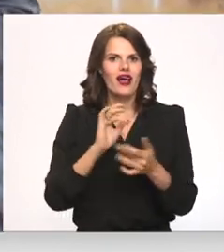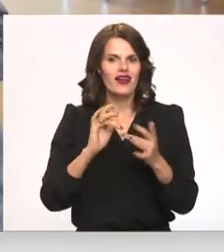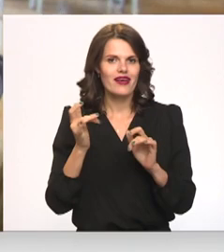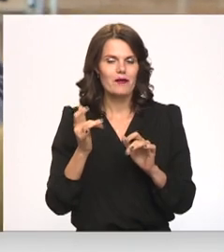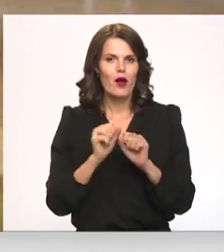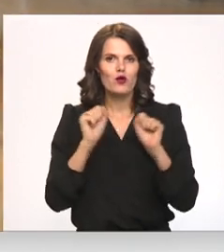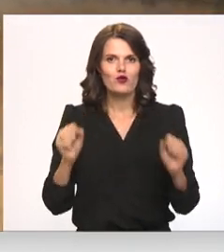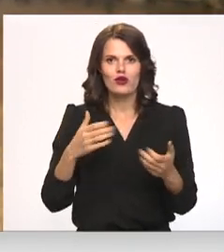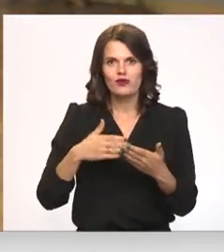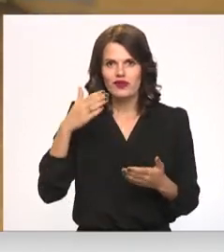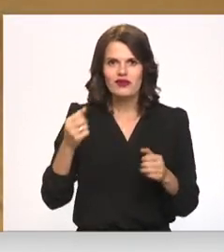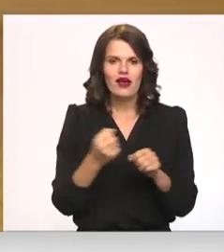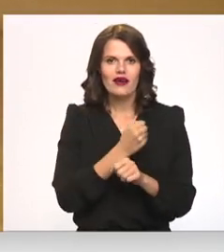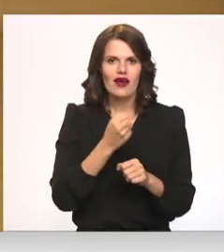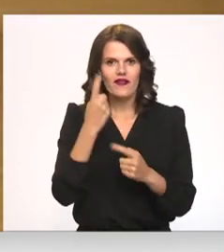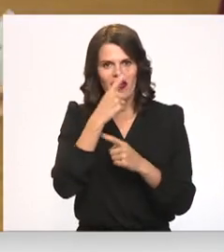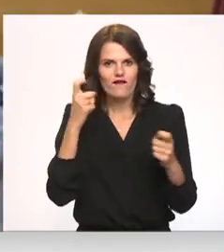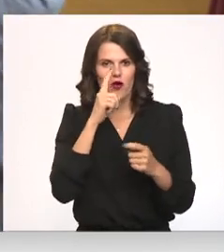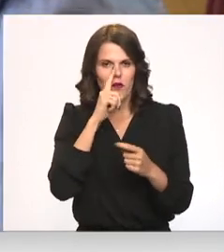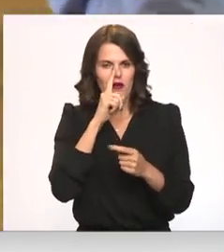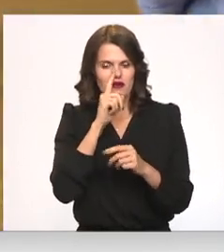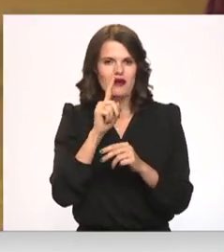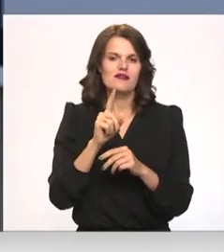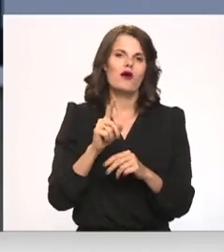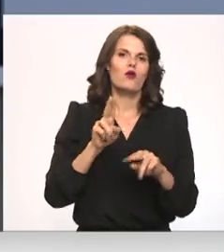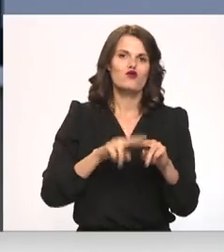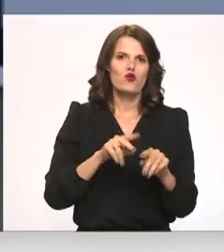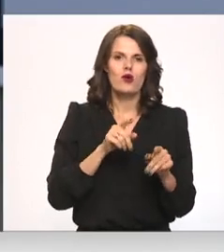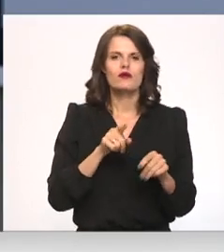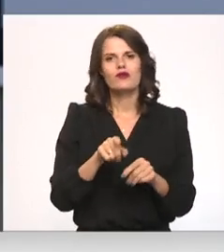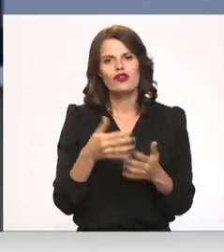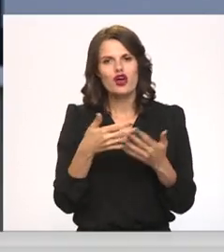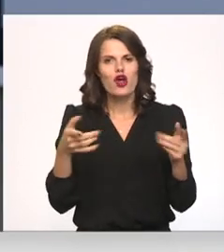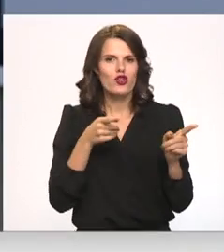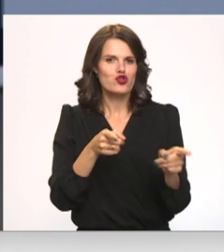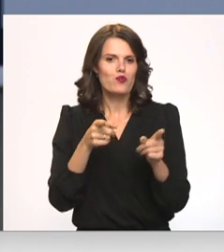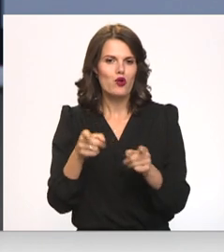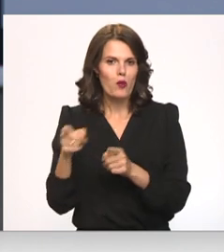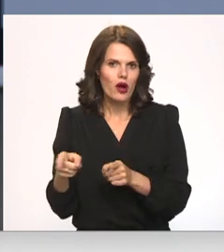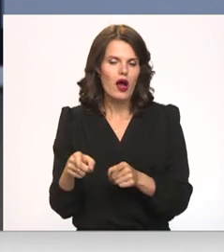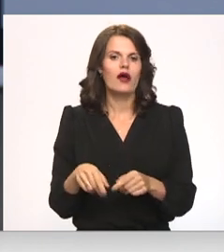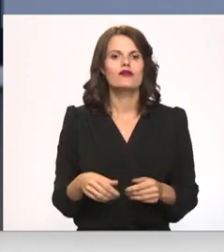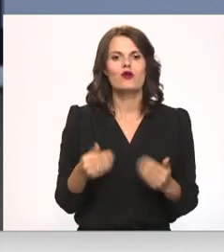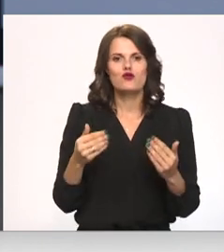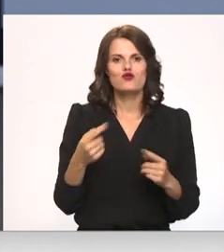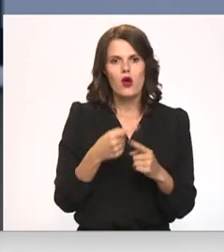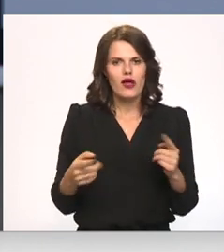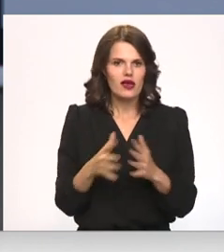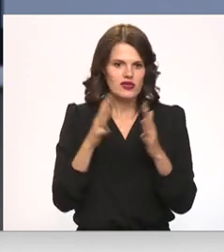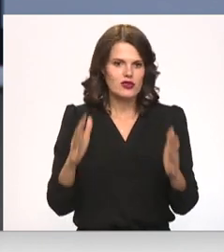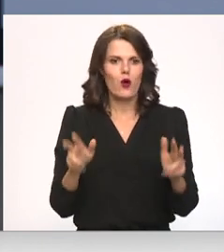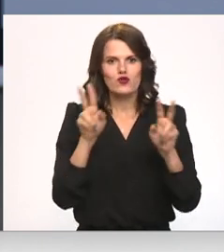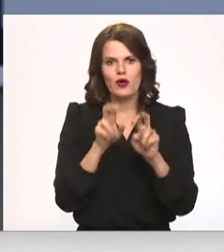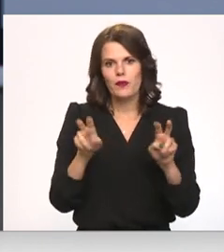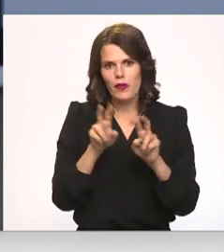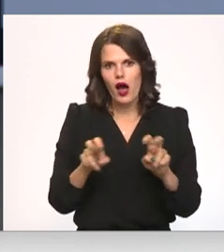riski, bet arī informācijas sagrozīšana un provokācijas. Testētas un pārbaudītas ir, es domāju, šoreiz vairāk nekā